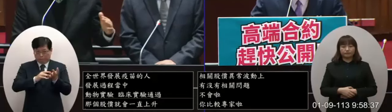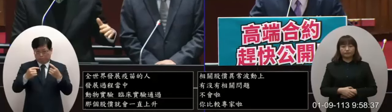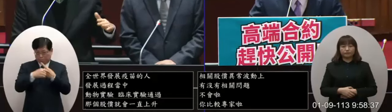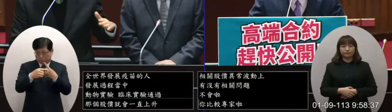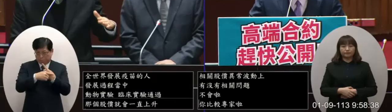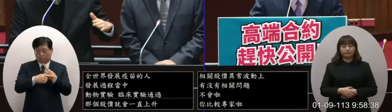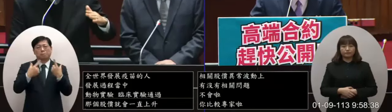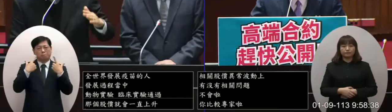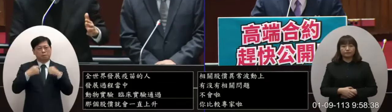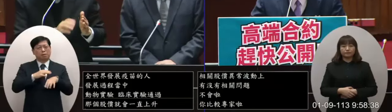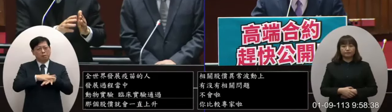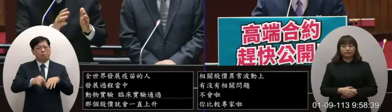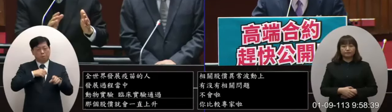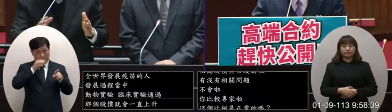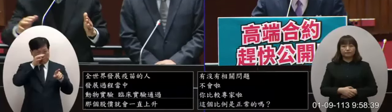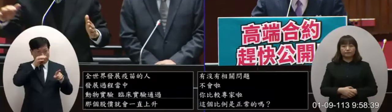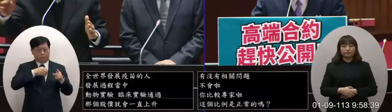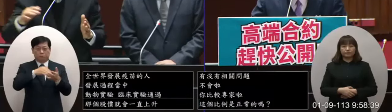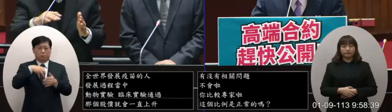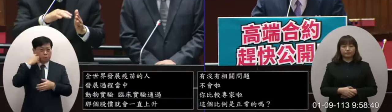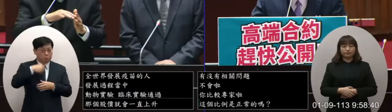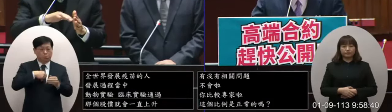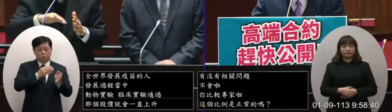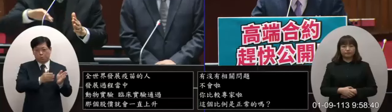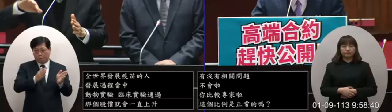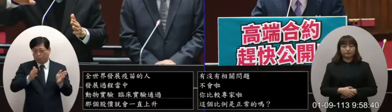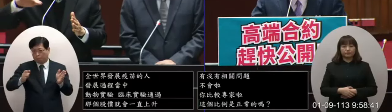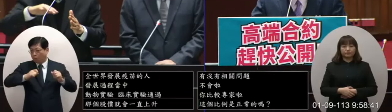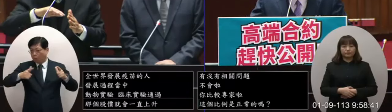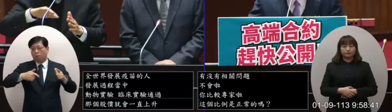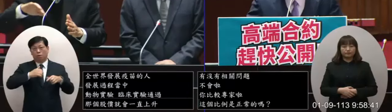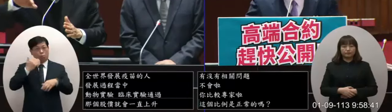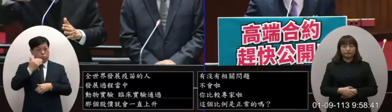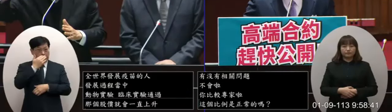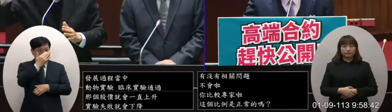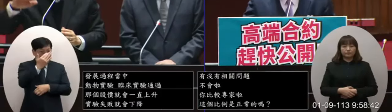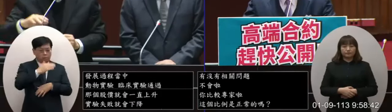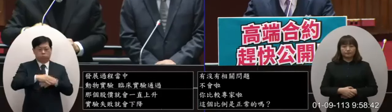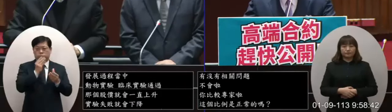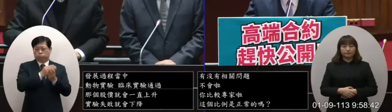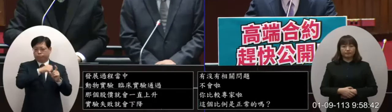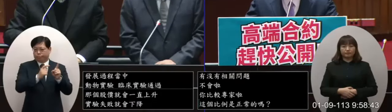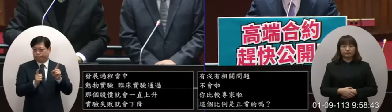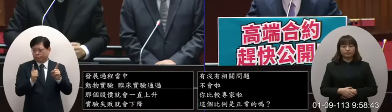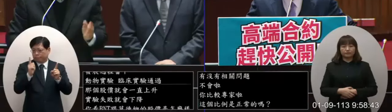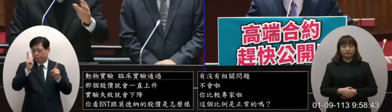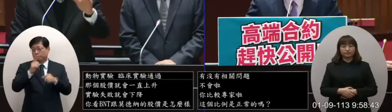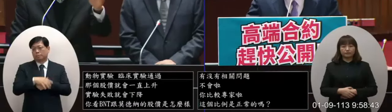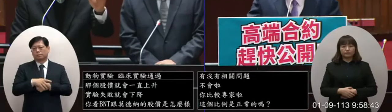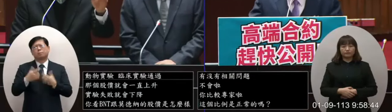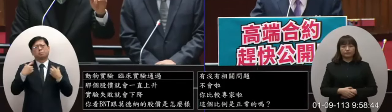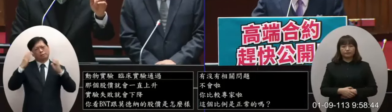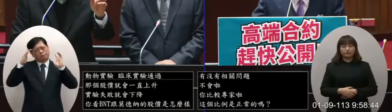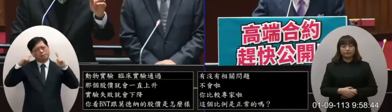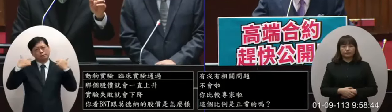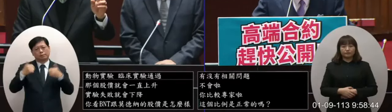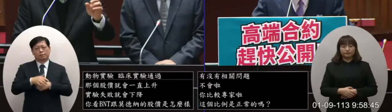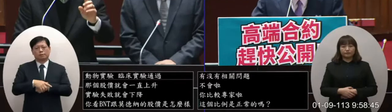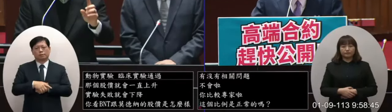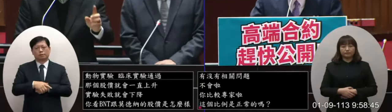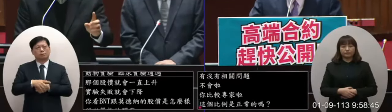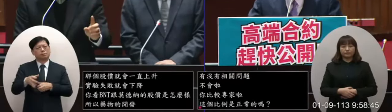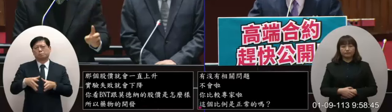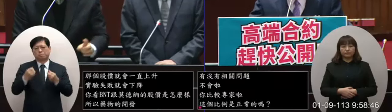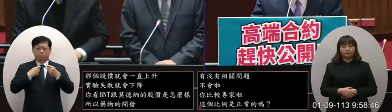本來就是會隨著開發的不同期程它有成功的時候呢它就會股價會一直上升這個是很正常的事情